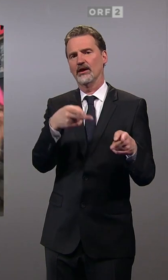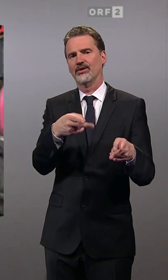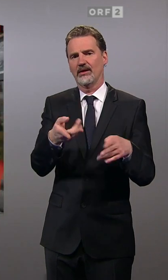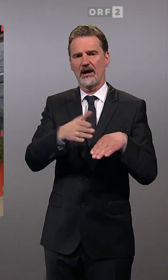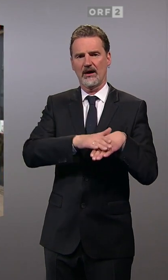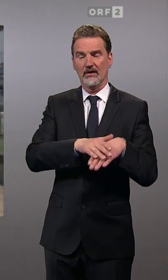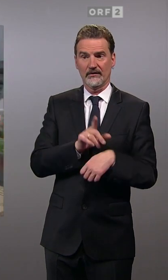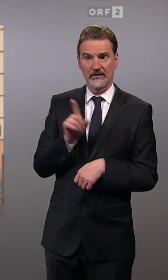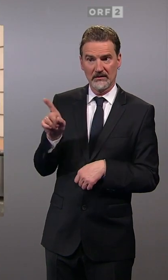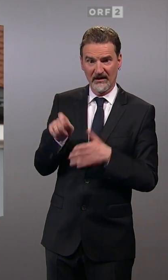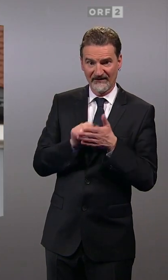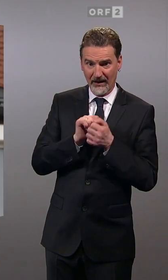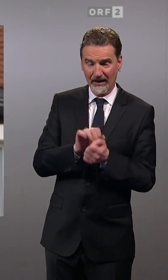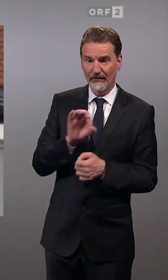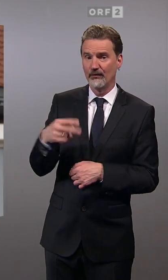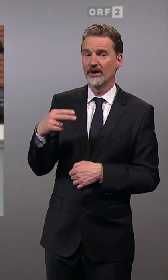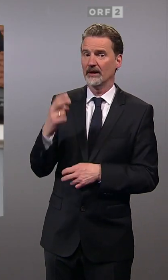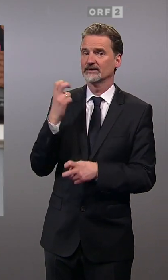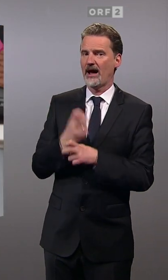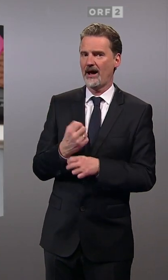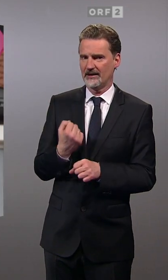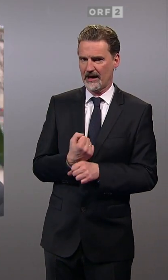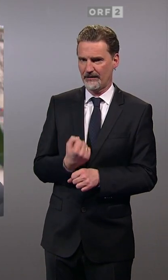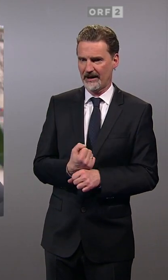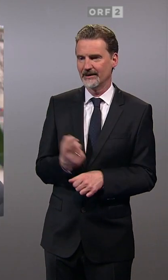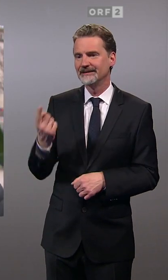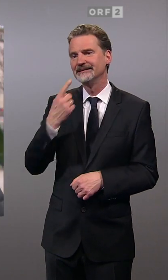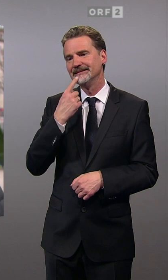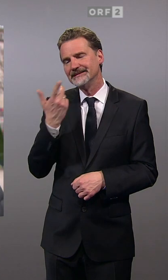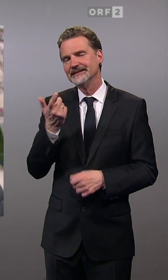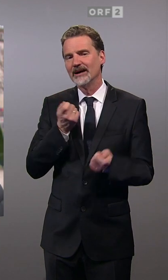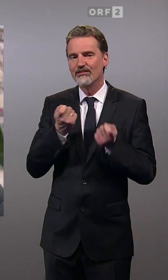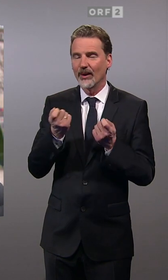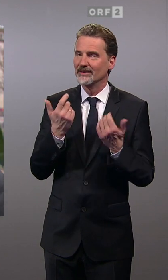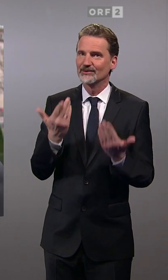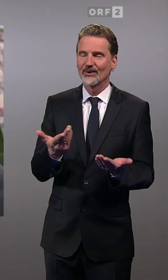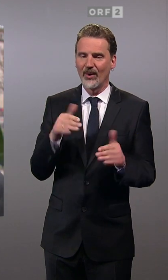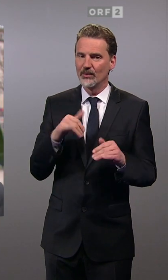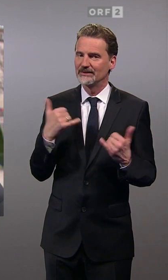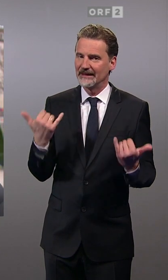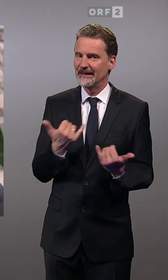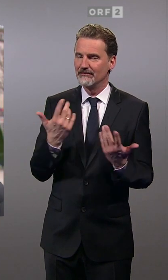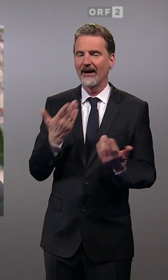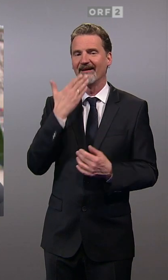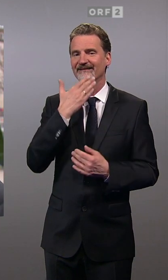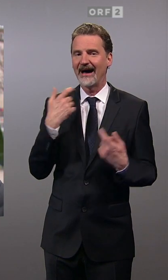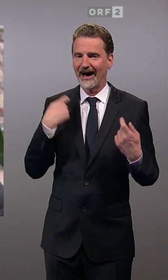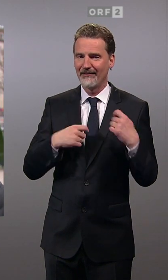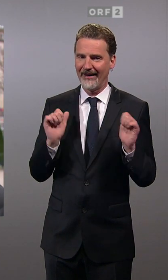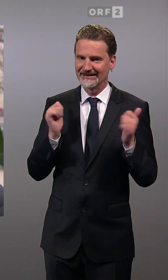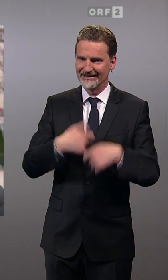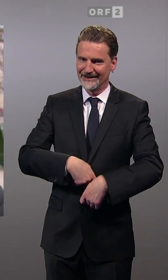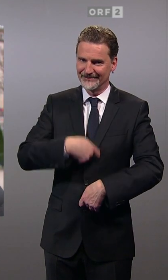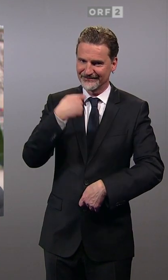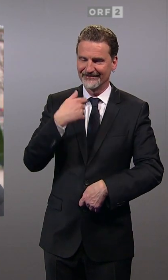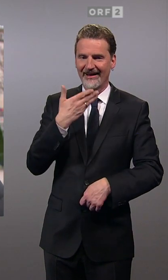in Niederösterreich harte Arbeit. Wie es in der Politik grundsätzlich ist, man muss sich immer warm anziehen. Und im Winterwahlkampf halt genauso. Warme